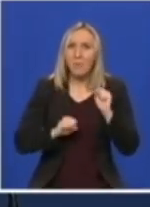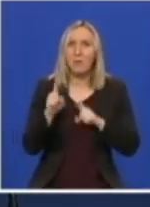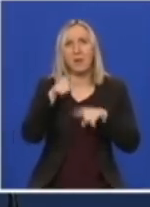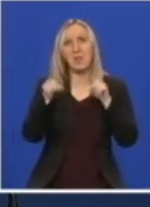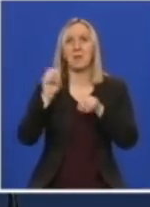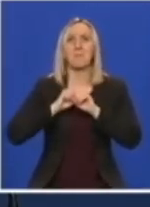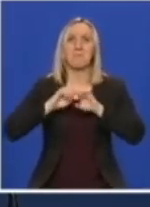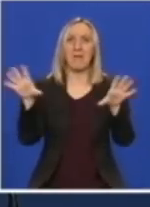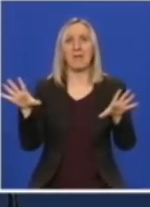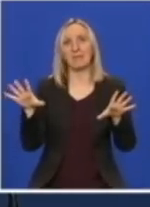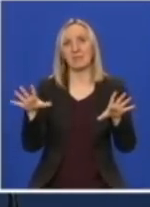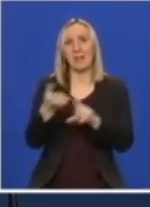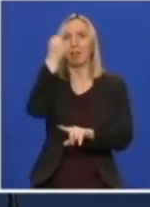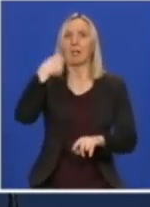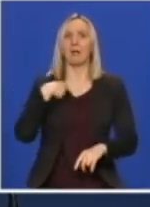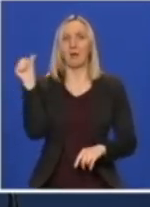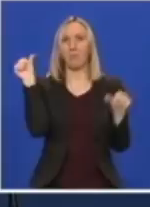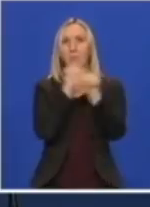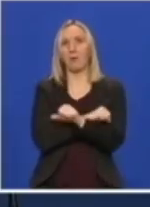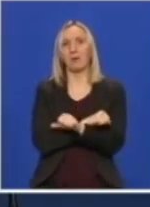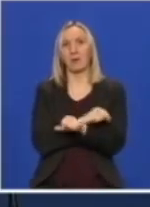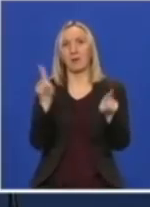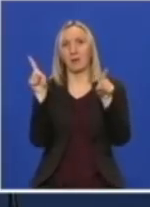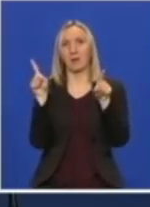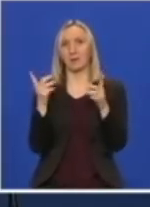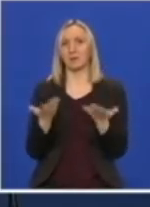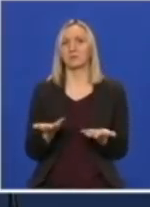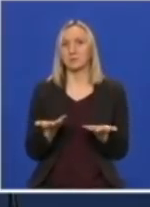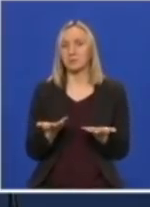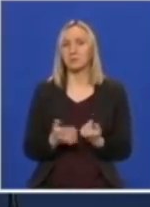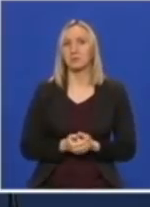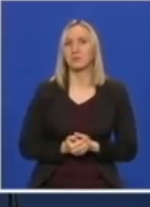pojedini mediji uhvatili za taj lapsus koji sam ja rekla.